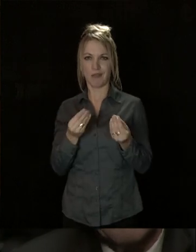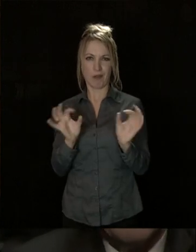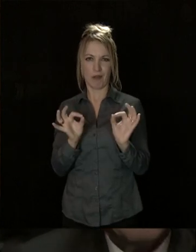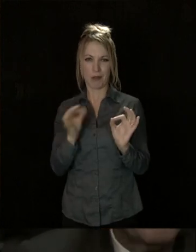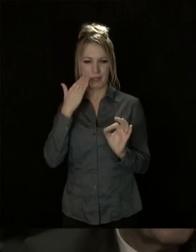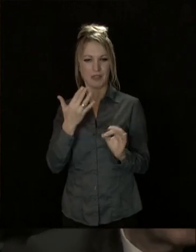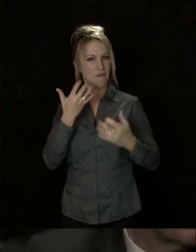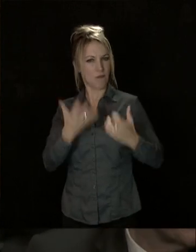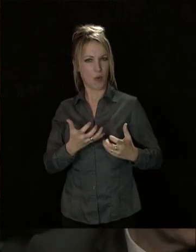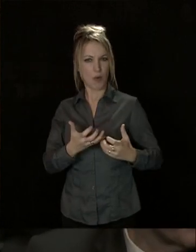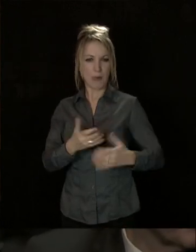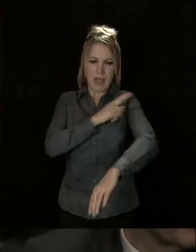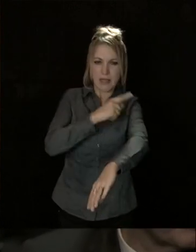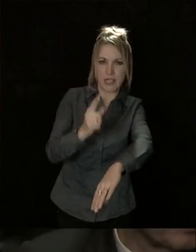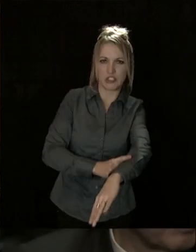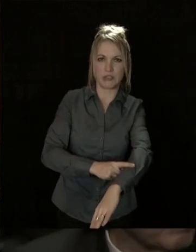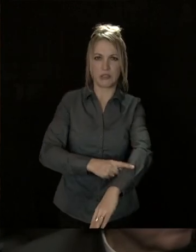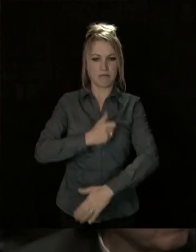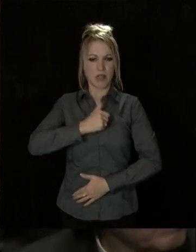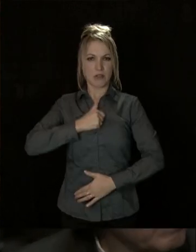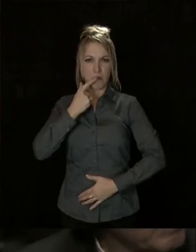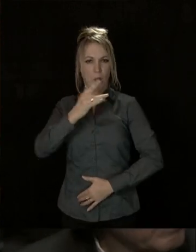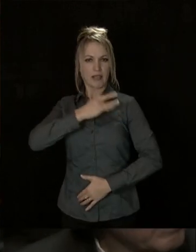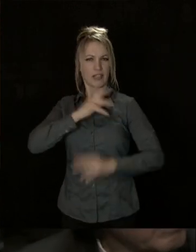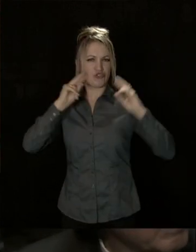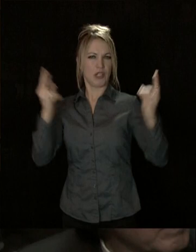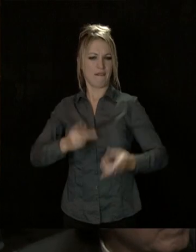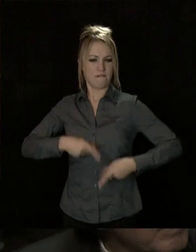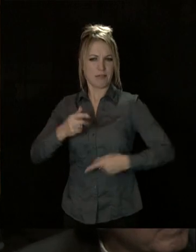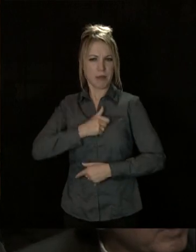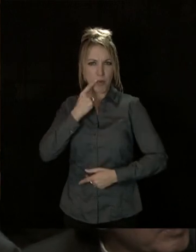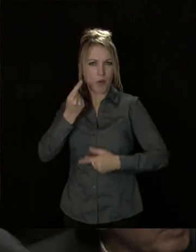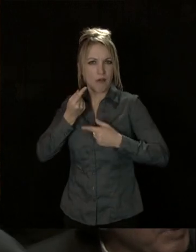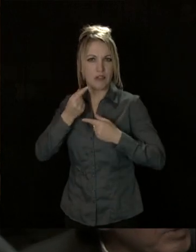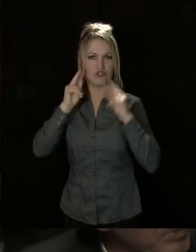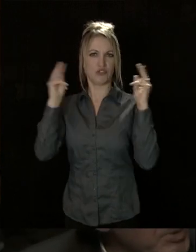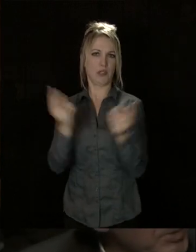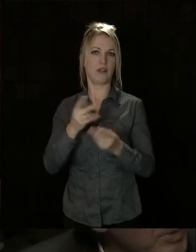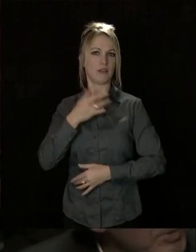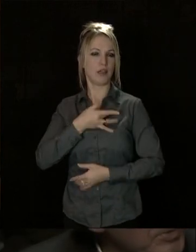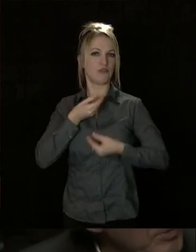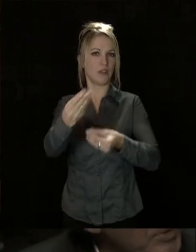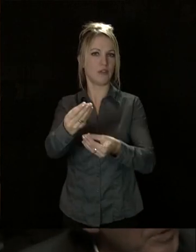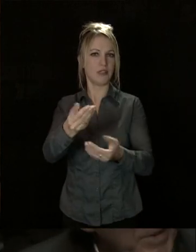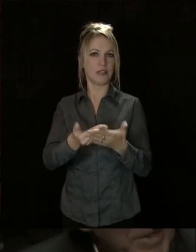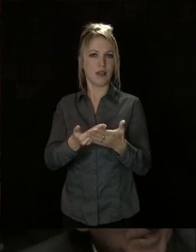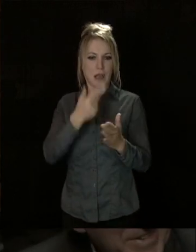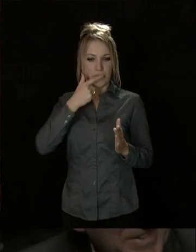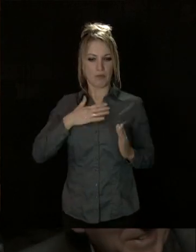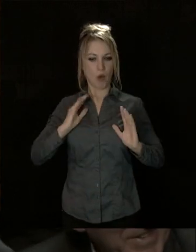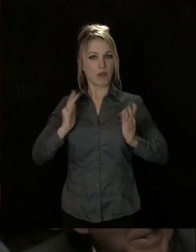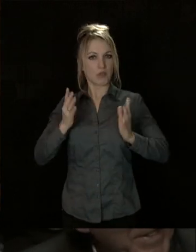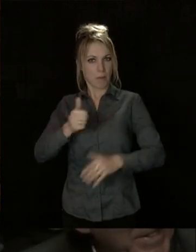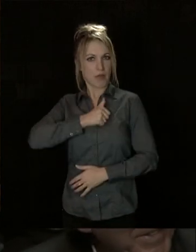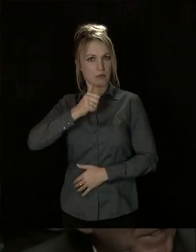consacrer son énergie à l'intérêt général, sa vie à l'intérêt général. Ce qui a provoqué, je peux le dire ici, mon engagement